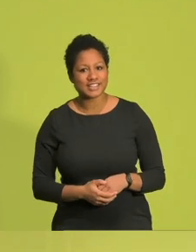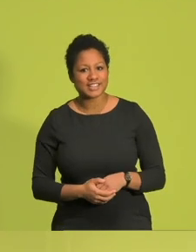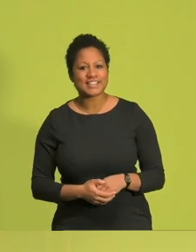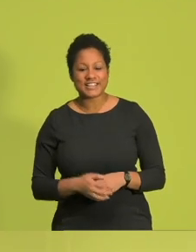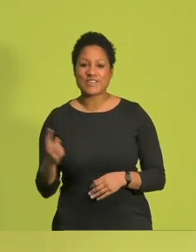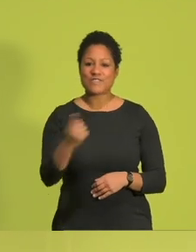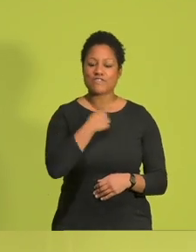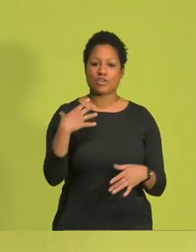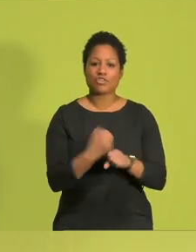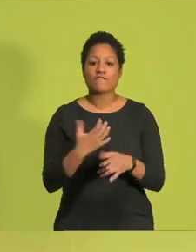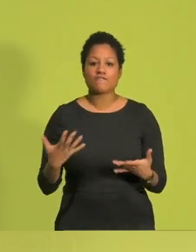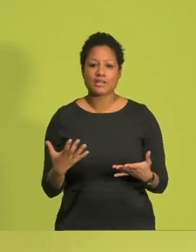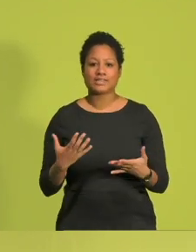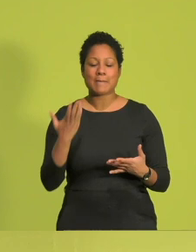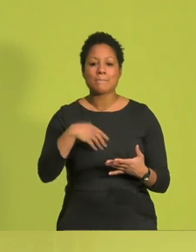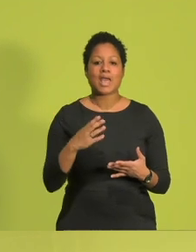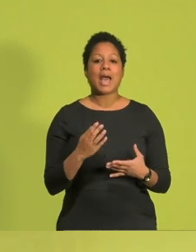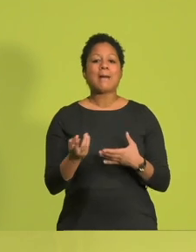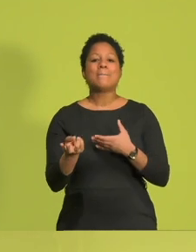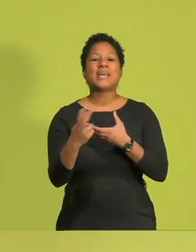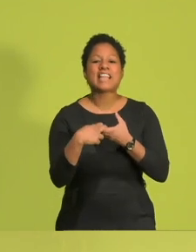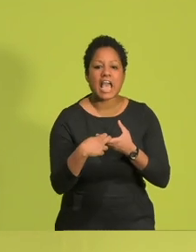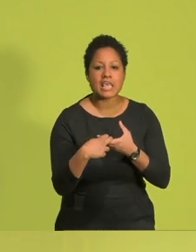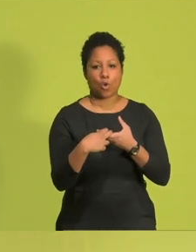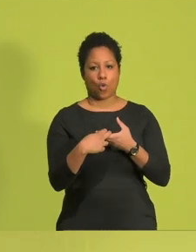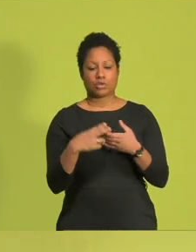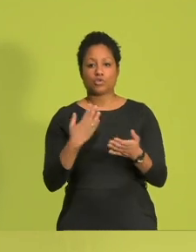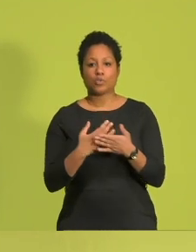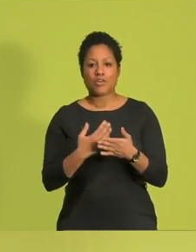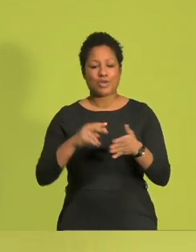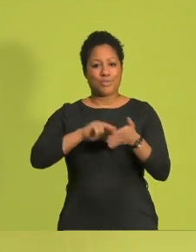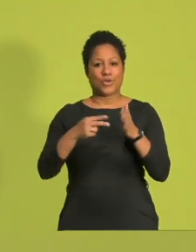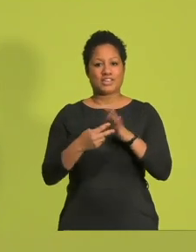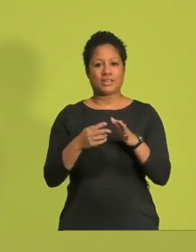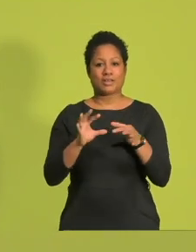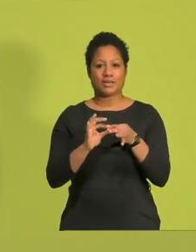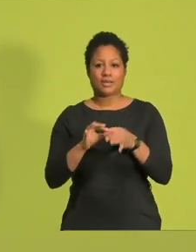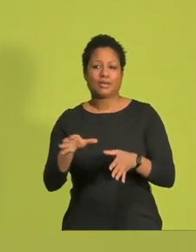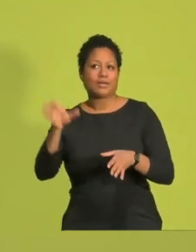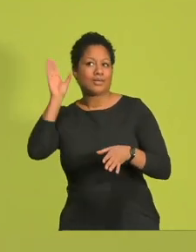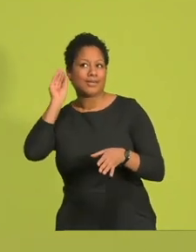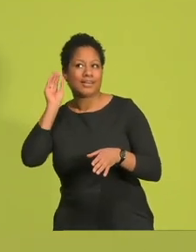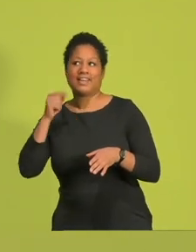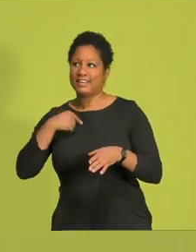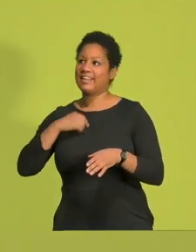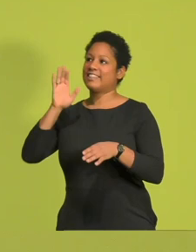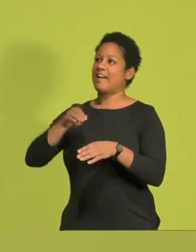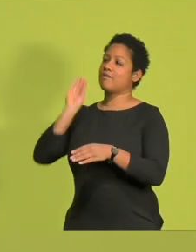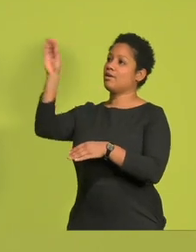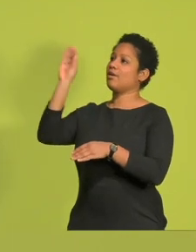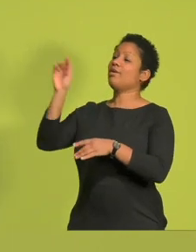wir eine neue Kultur der Beteiligung leben. Die Politik des Gehörtwerdens. Ich bin überzeugt, dass der